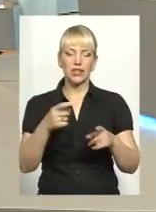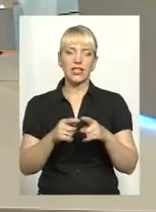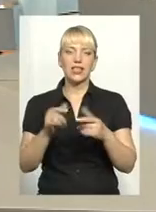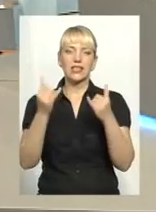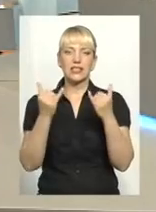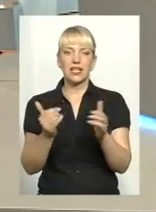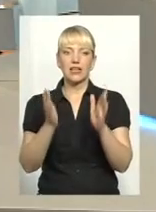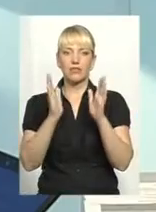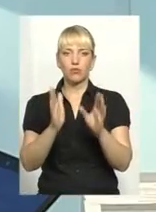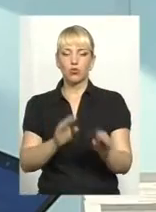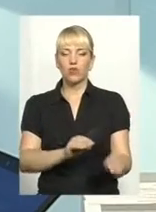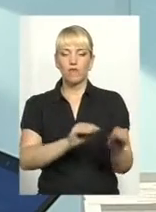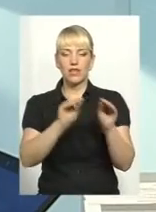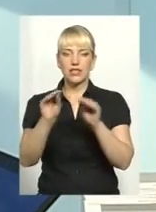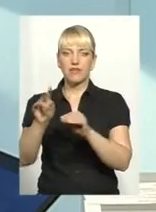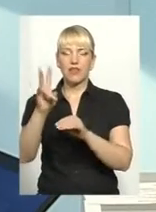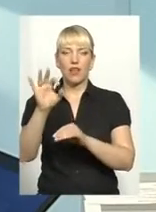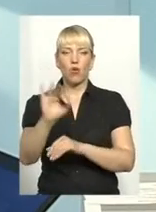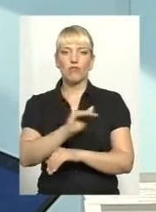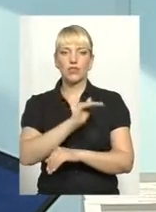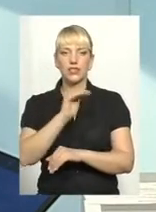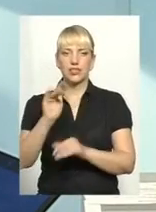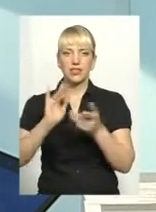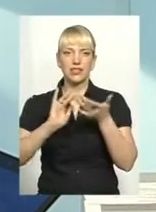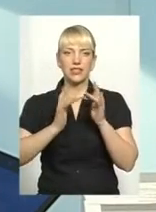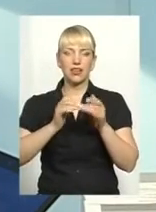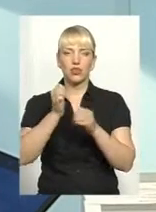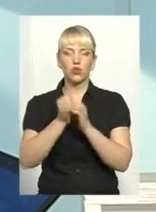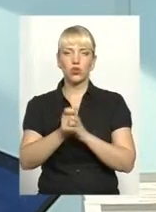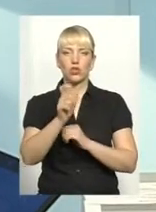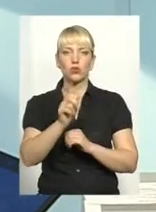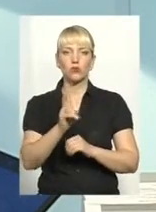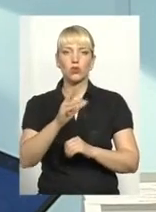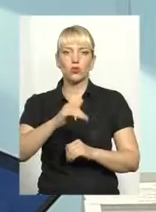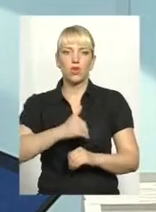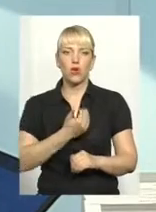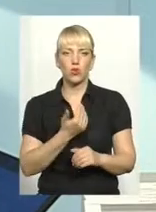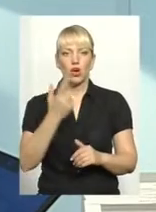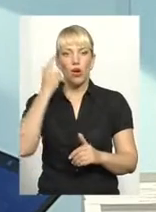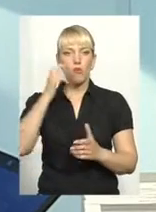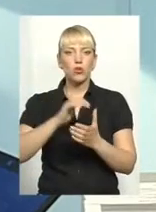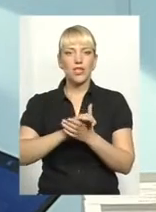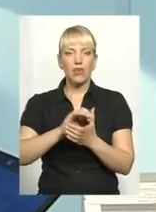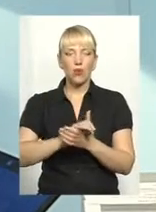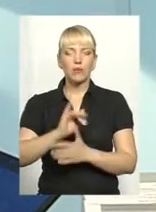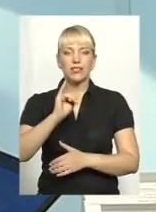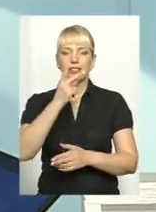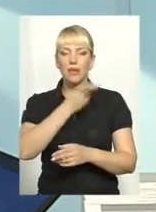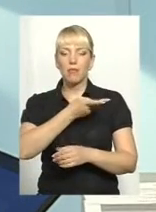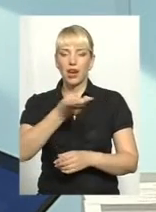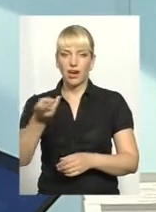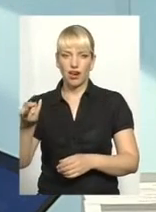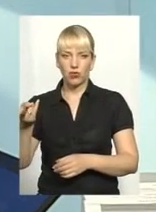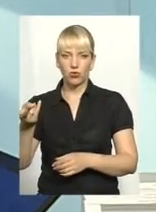і виставлені на офіційному нашому сайті, тобто кожна особа, яка захоче познайомитись з ним і переглянути